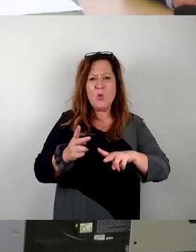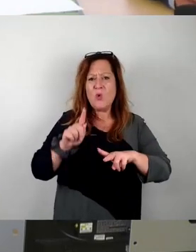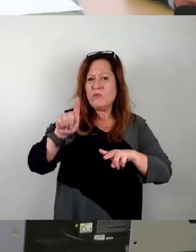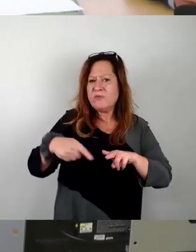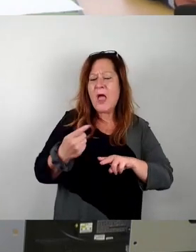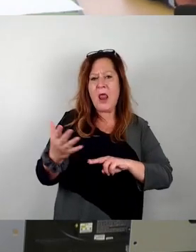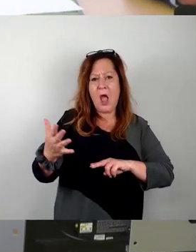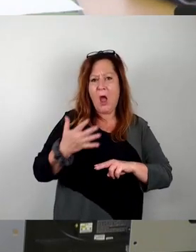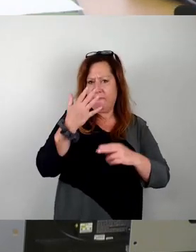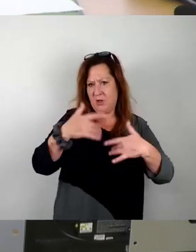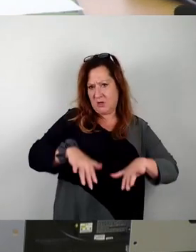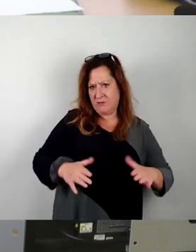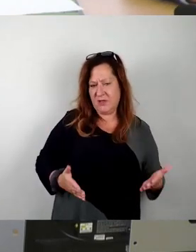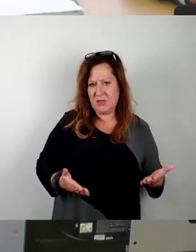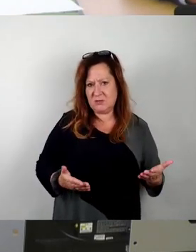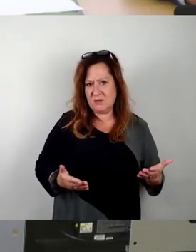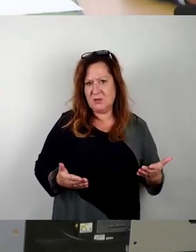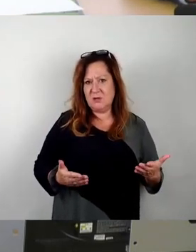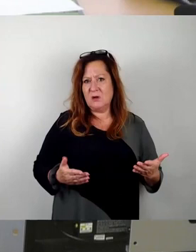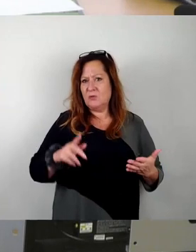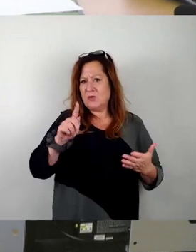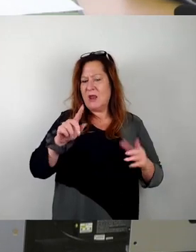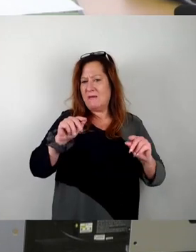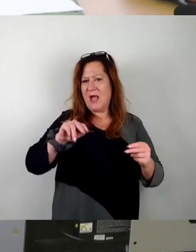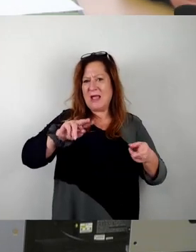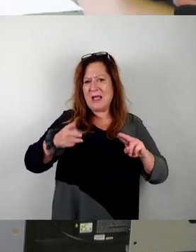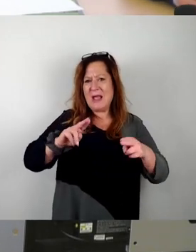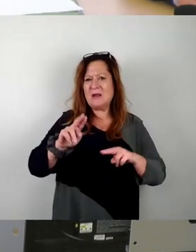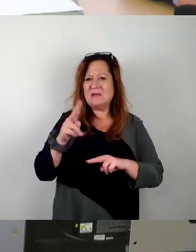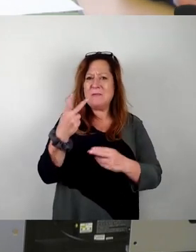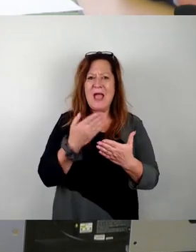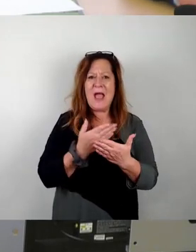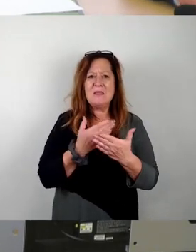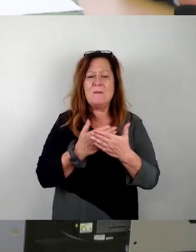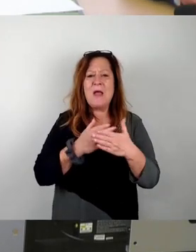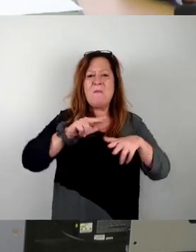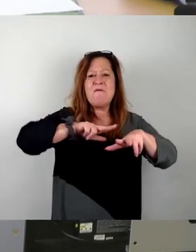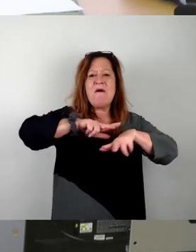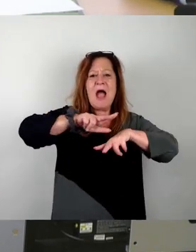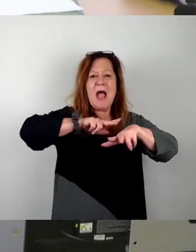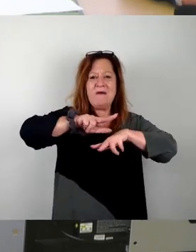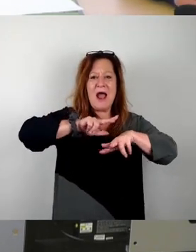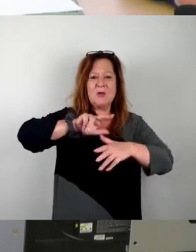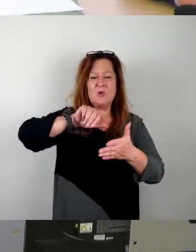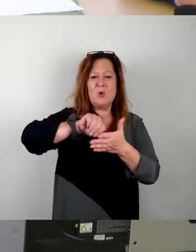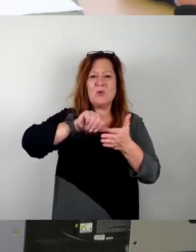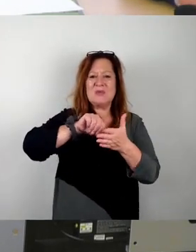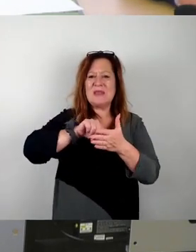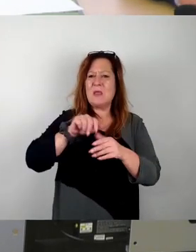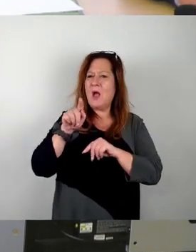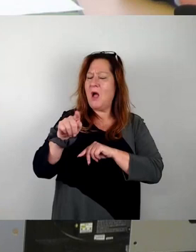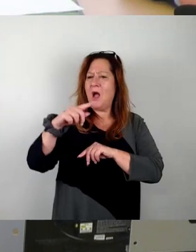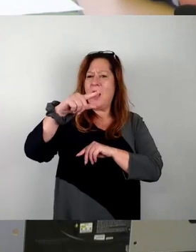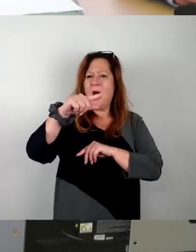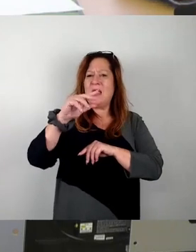Planung, die bei sowas immer erzeugt wird, geändert werden. Ein zweiter Beispiel ist das Verwaltungszentrum, das am Georgplatz in der Regie der Stadt gebaut